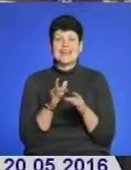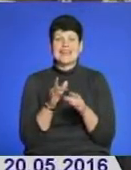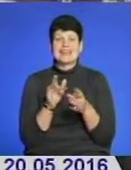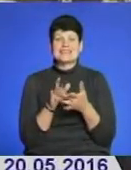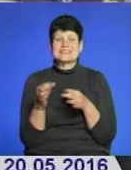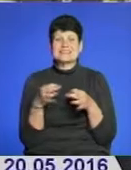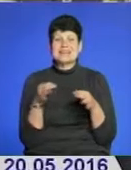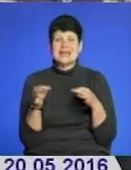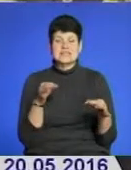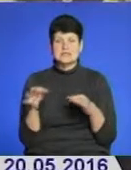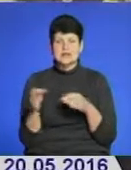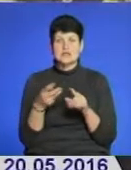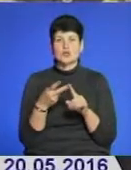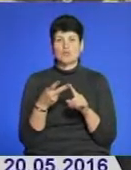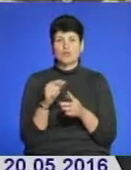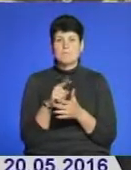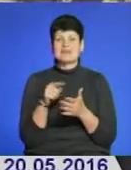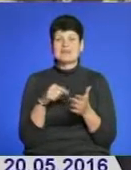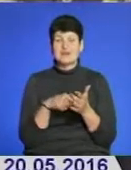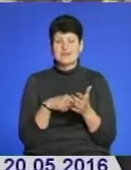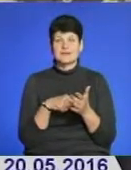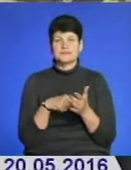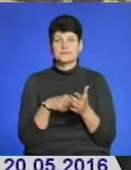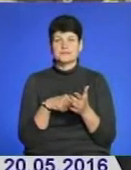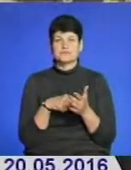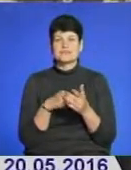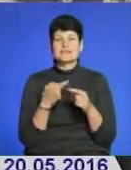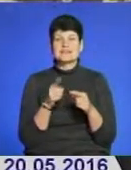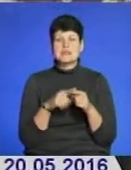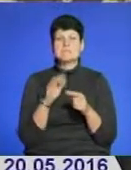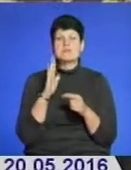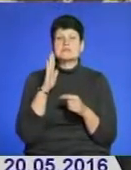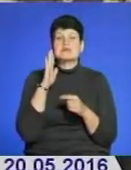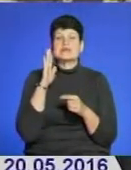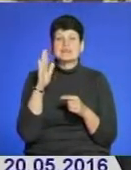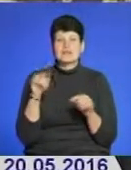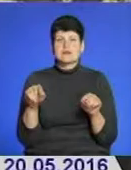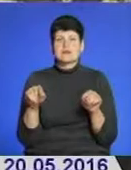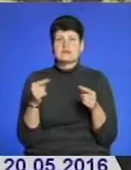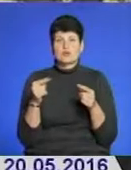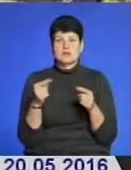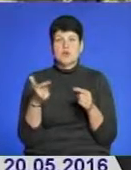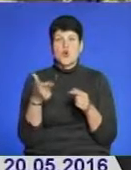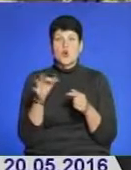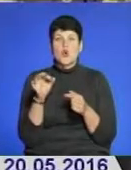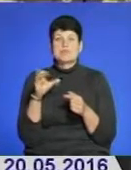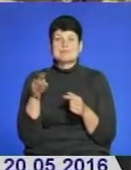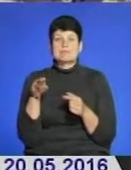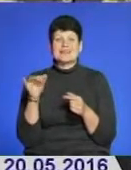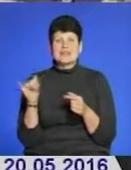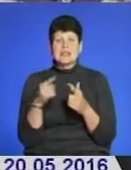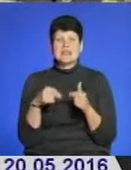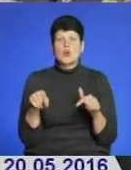громад. І друге питання, яке ми будемо сьогодні обговорювати – це перспектива створення госпітальних округів. Не тільки на